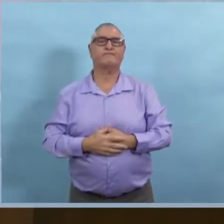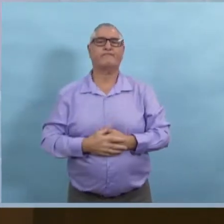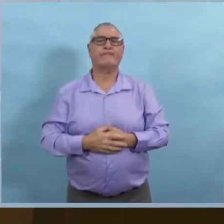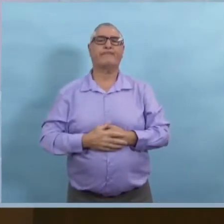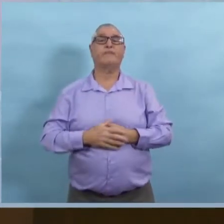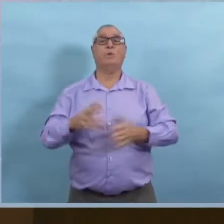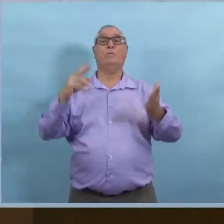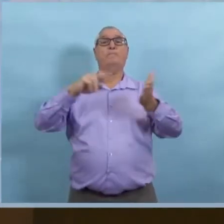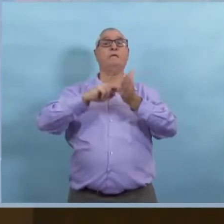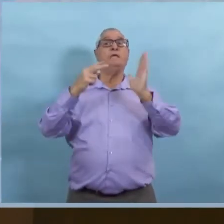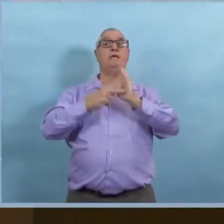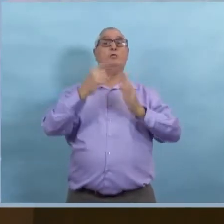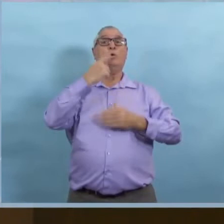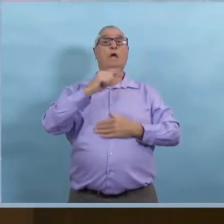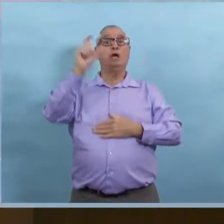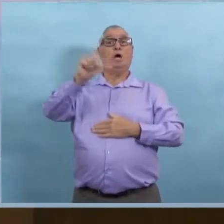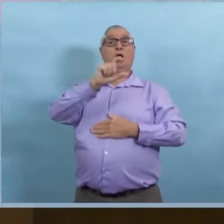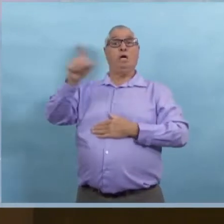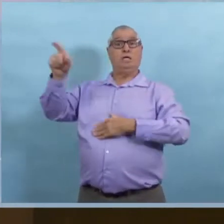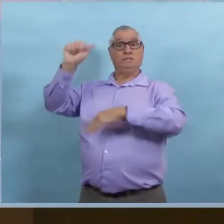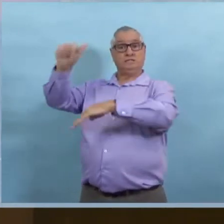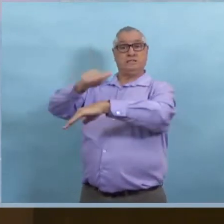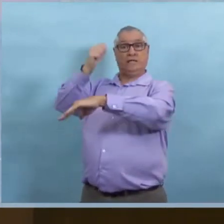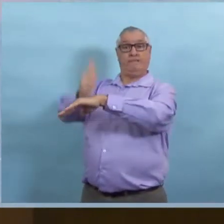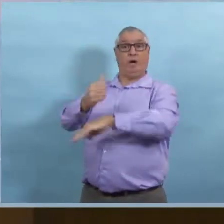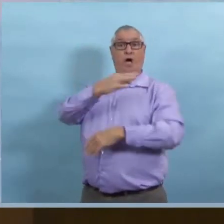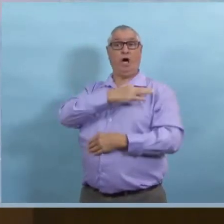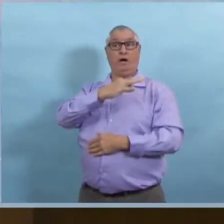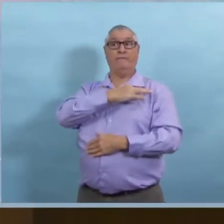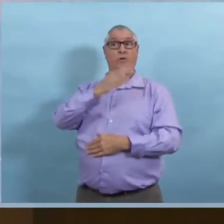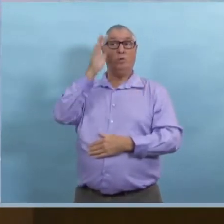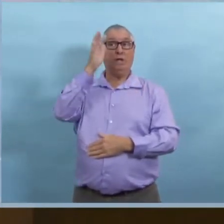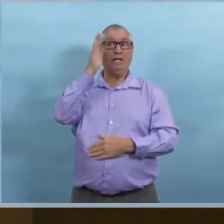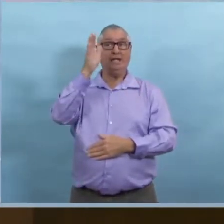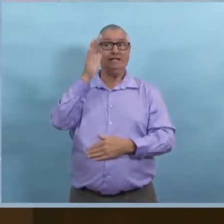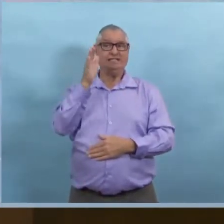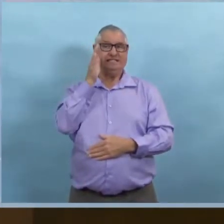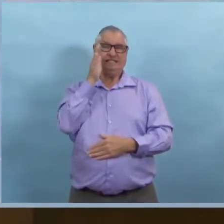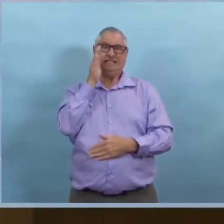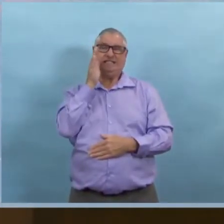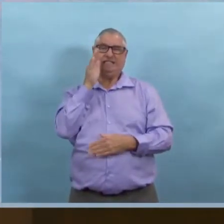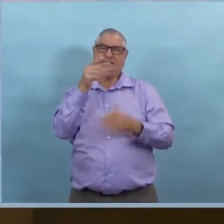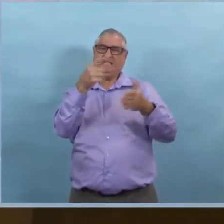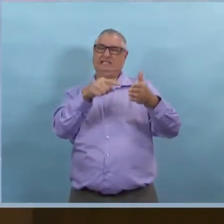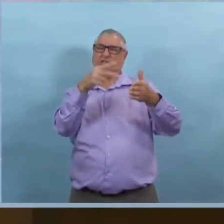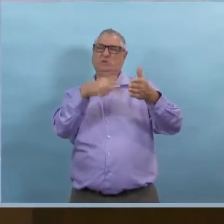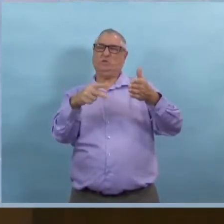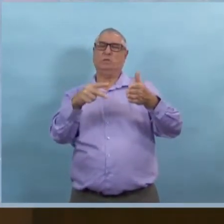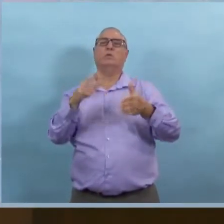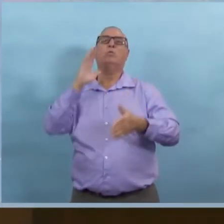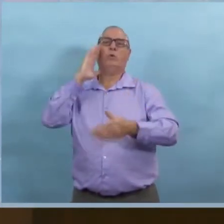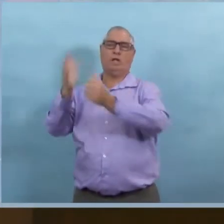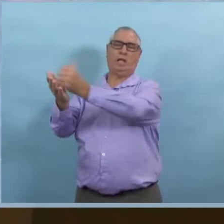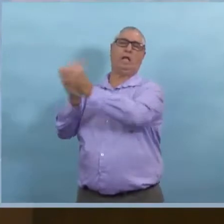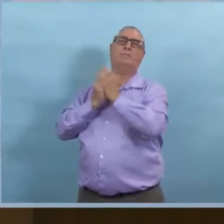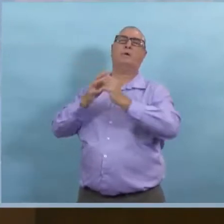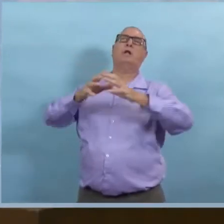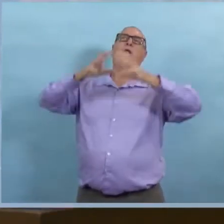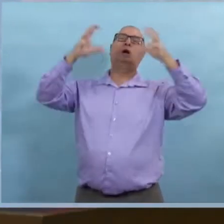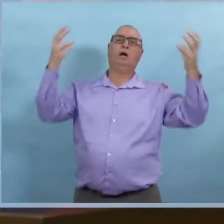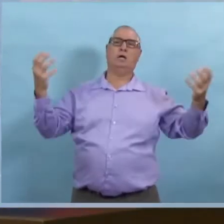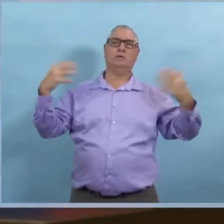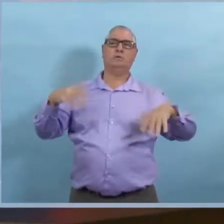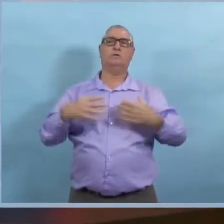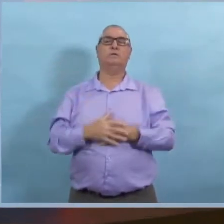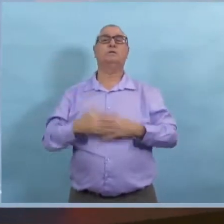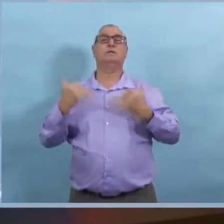Donc, après un certain moment, la Croix-Rouge va commencer à appuyer nos services dans les quelques semaines. Je vais donc maintenant ouvrir le micro aux questions, si vous en